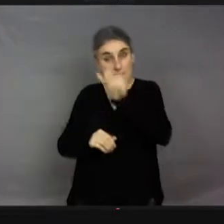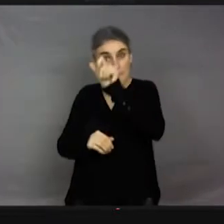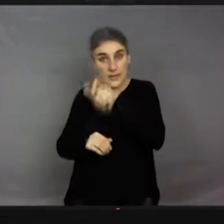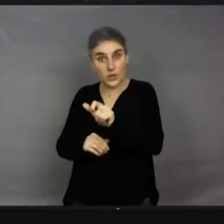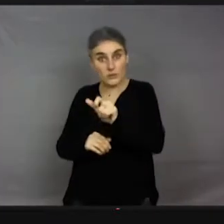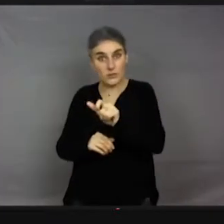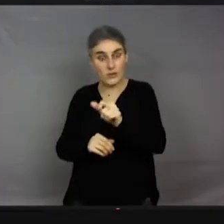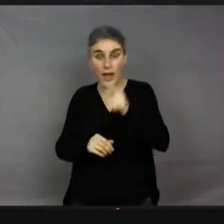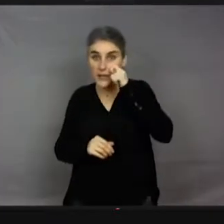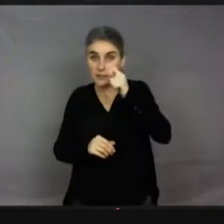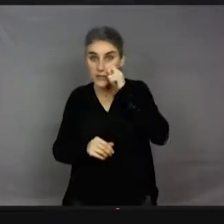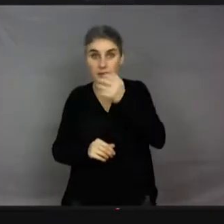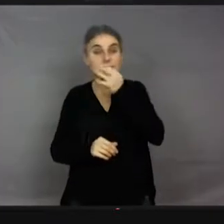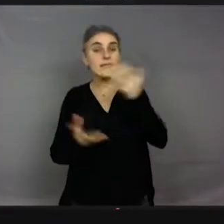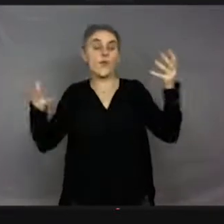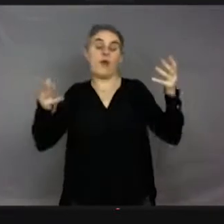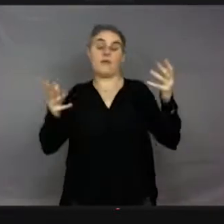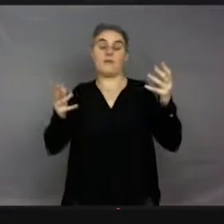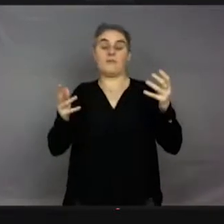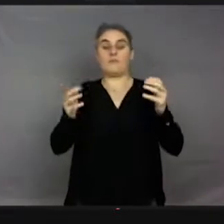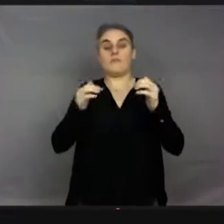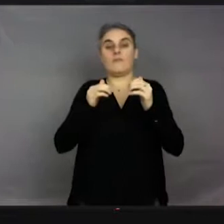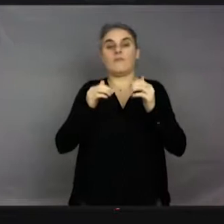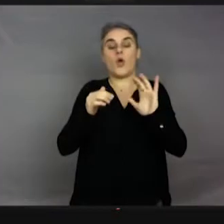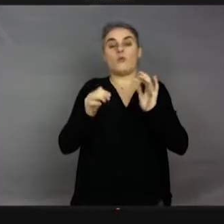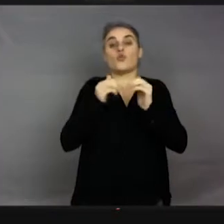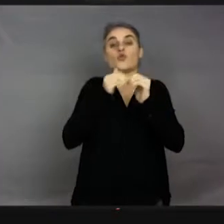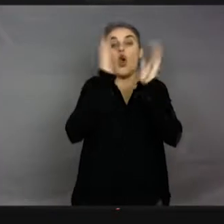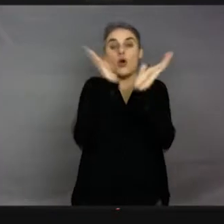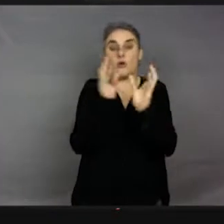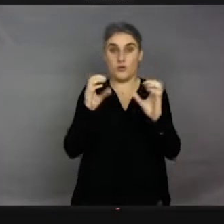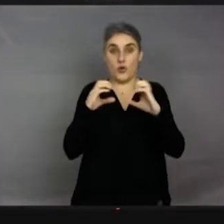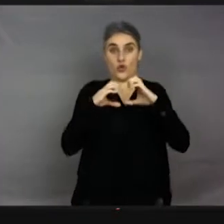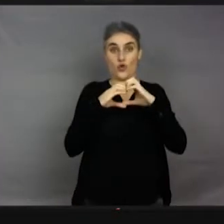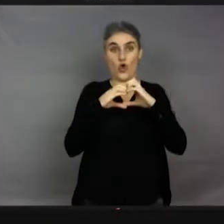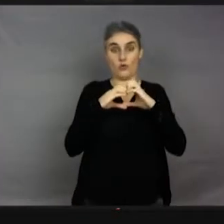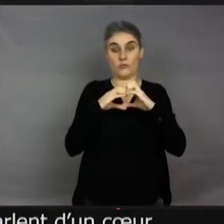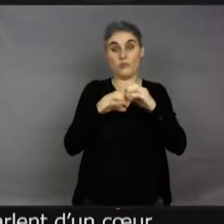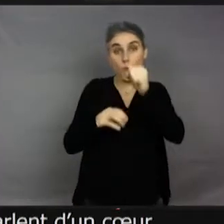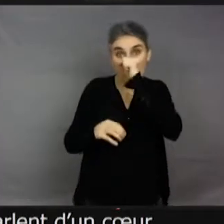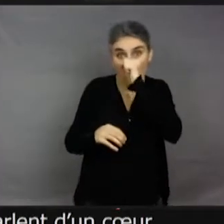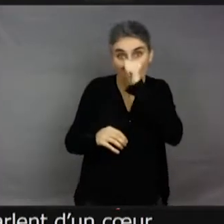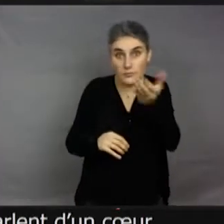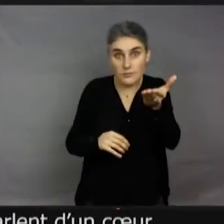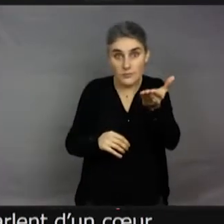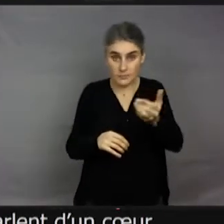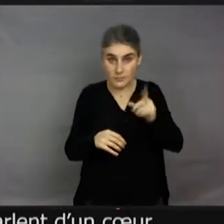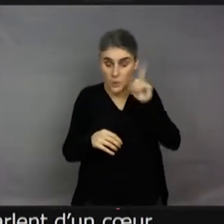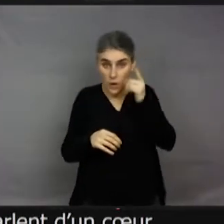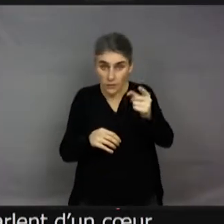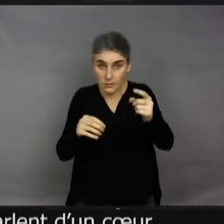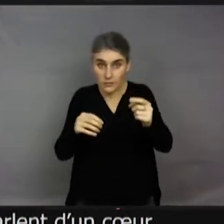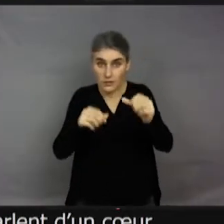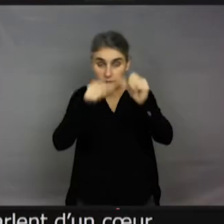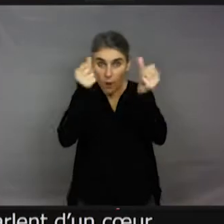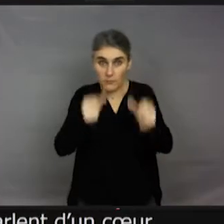parlent d'un cœur copulatoire. Alors, parfois, c'est mis entre guillemets, mais vous voyez, en fait, là, c'est une position de copulation qui forme un cœur. Alors, avec